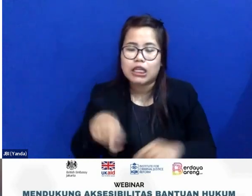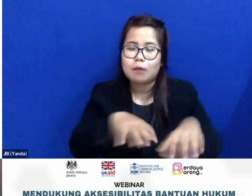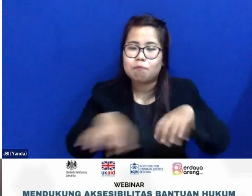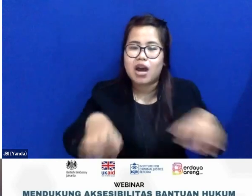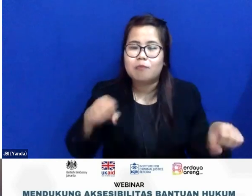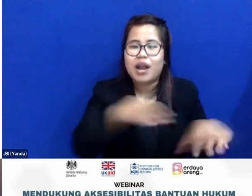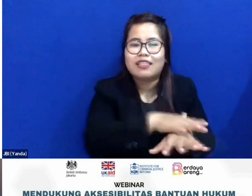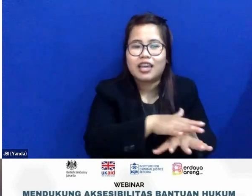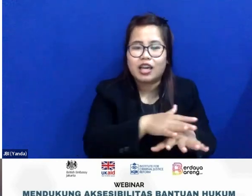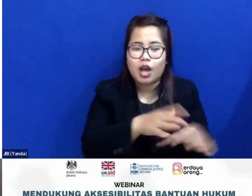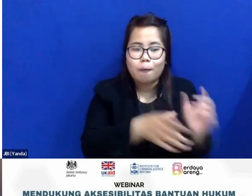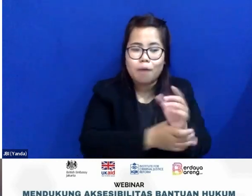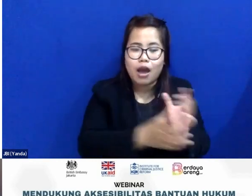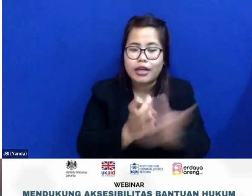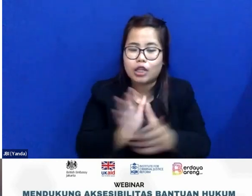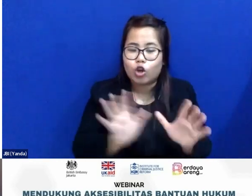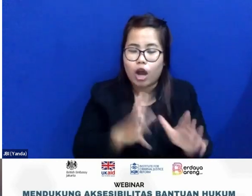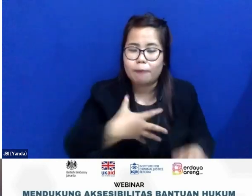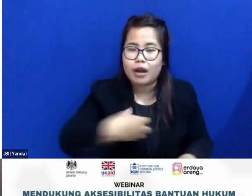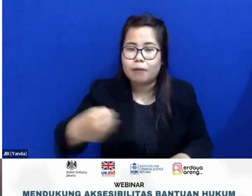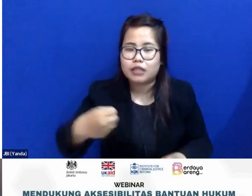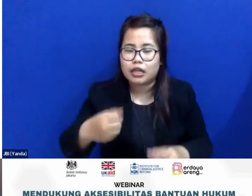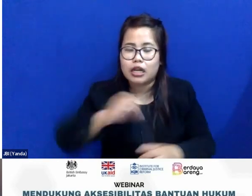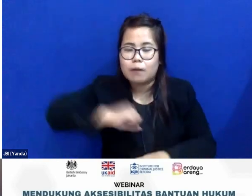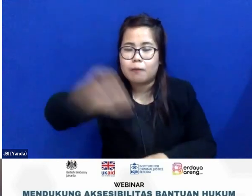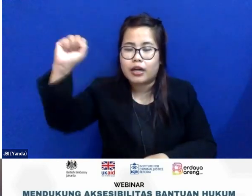perampasan kemerdekaan pidana